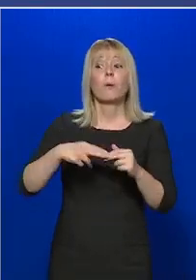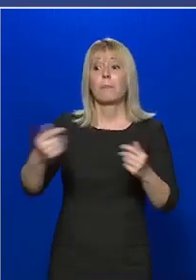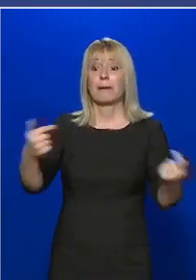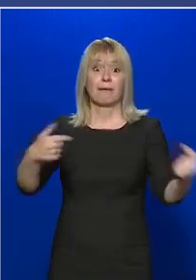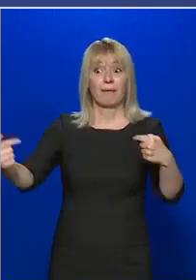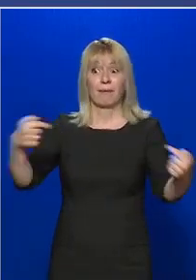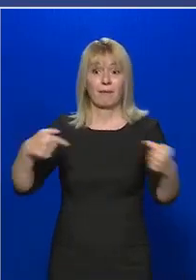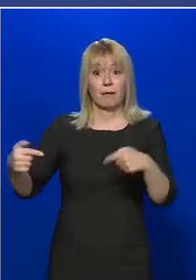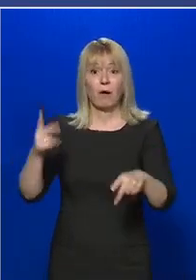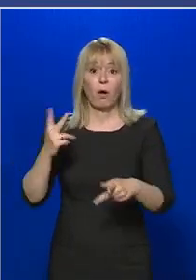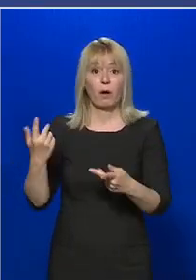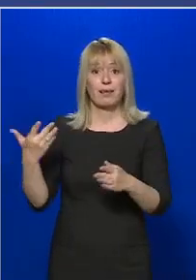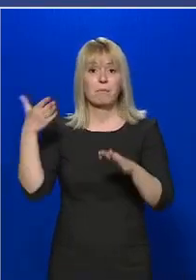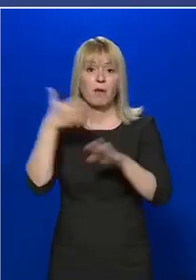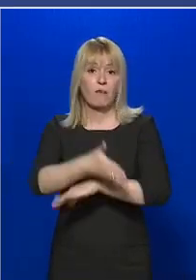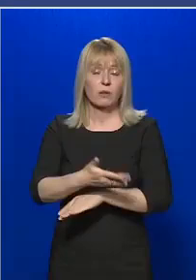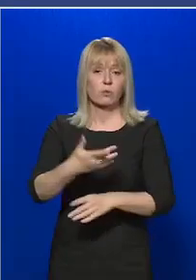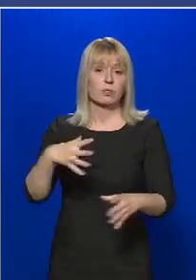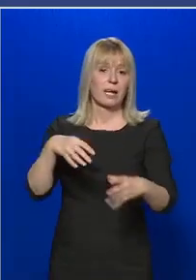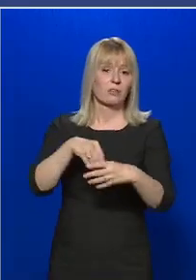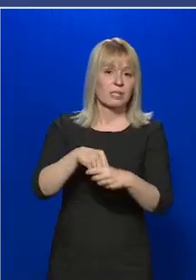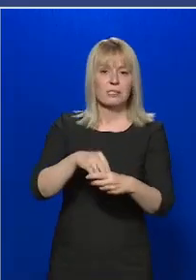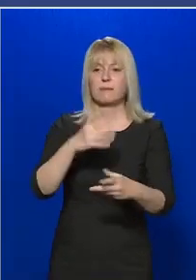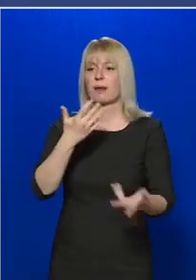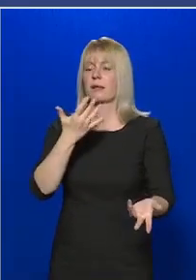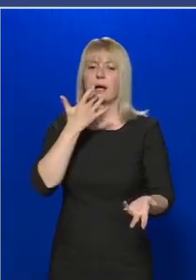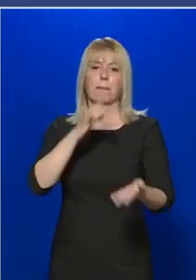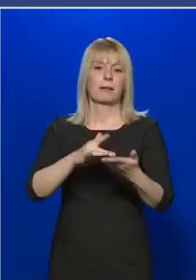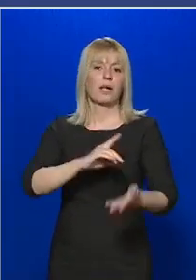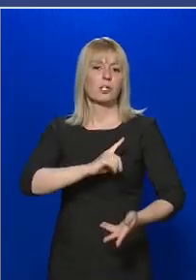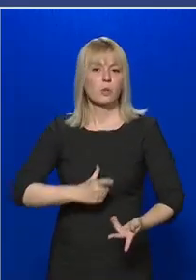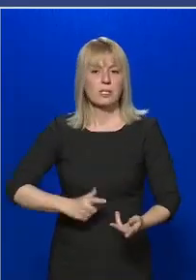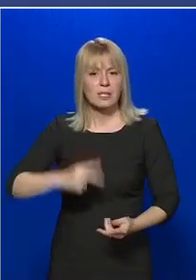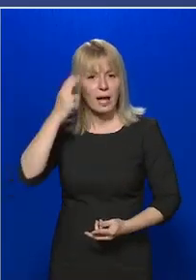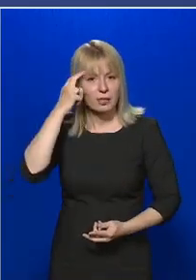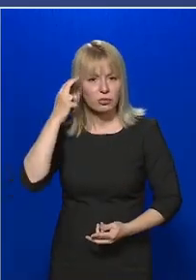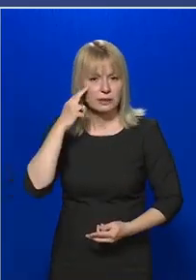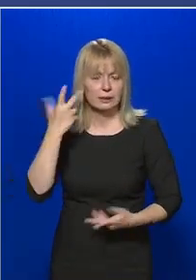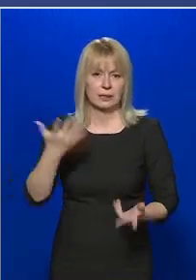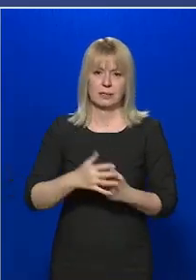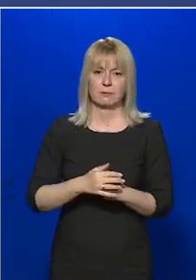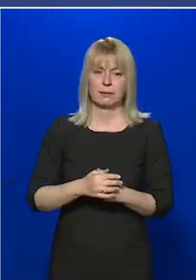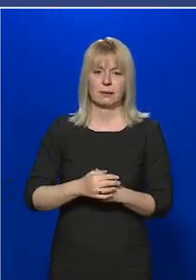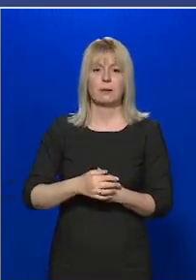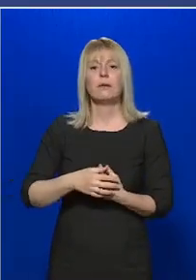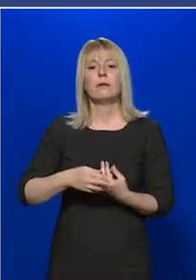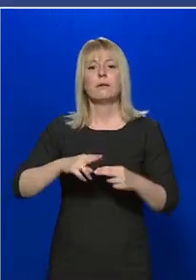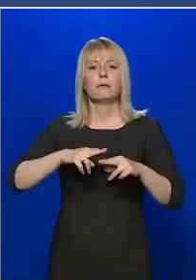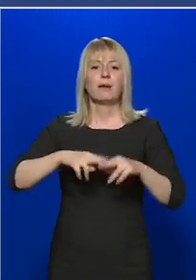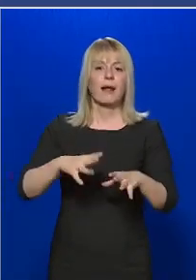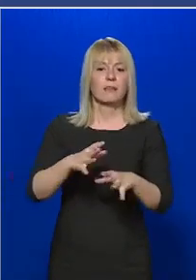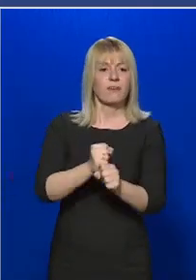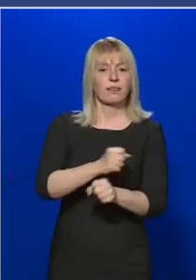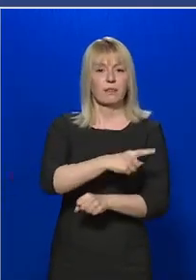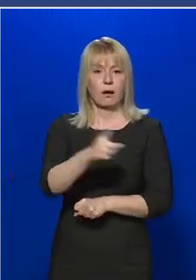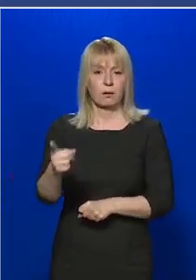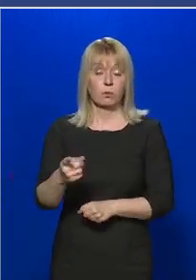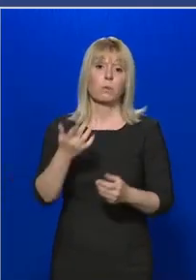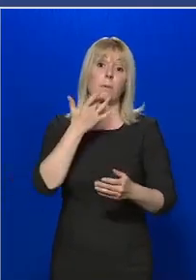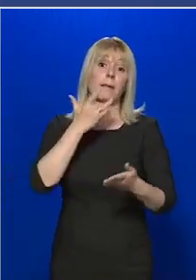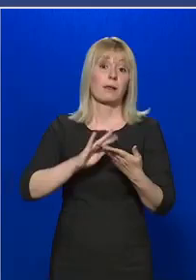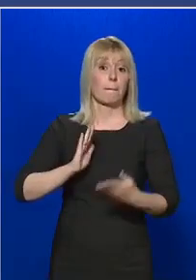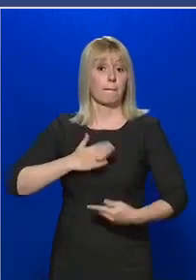beavatkozásban részt vesznek. Szociális intézmények, rendfeltartók, hallottunk a postásokról,